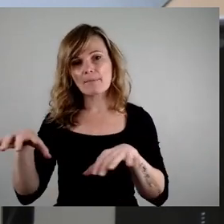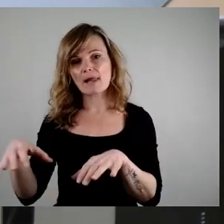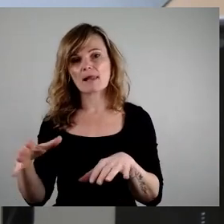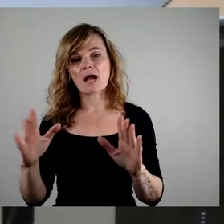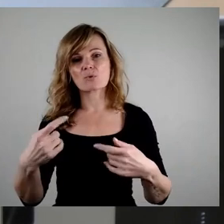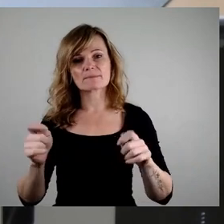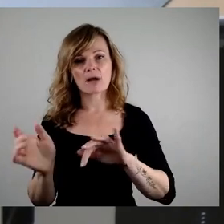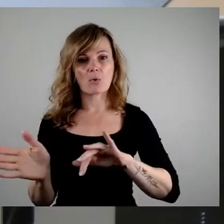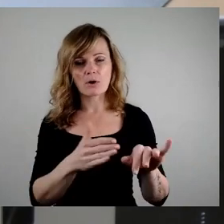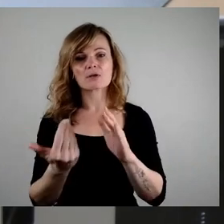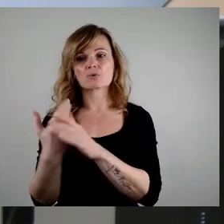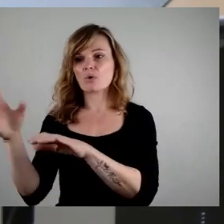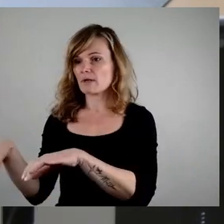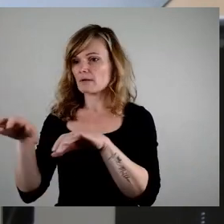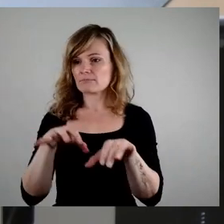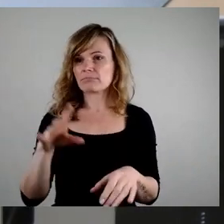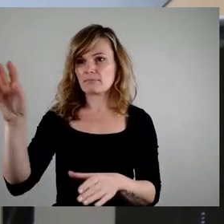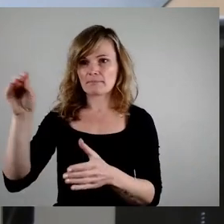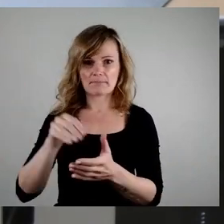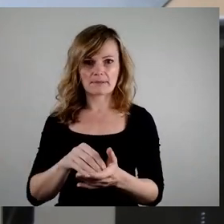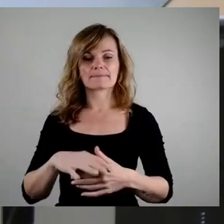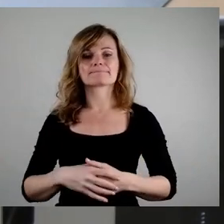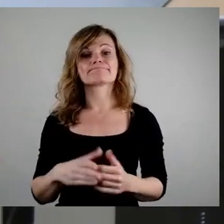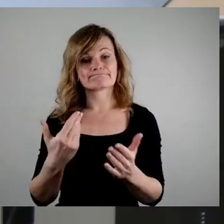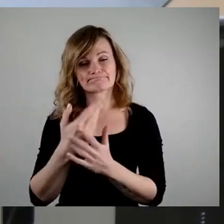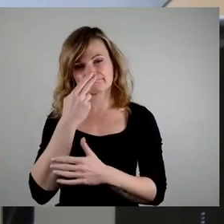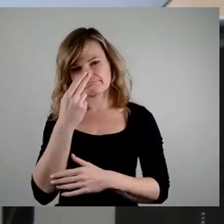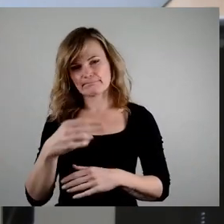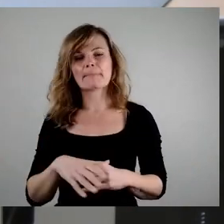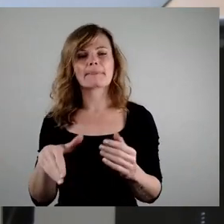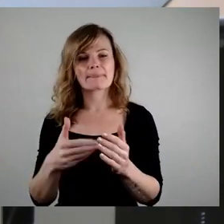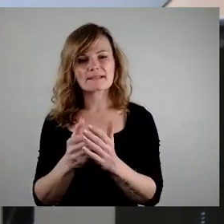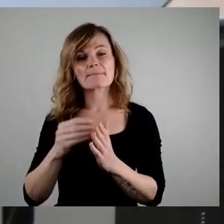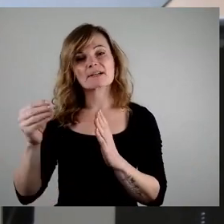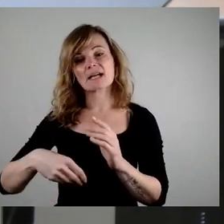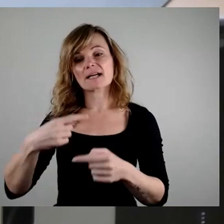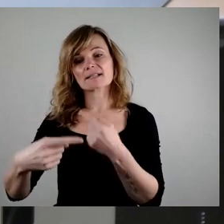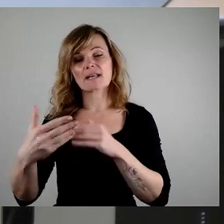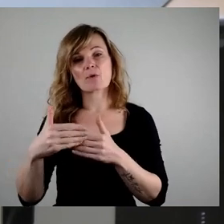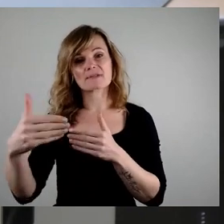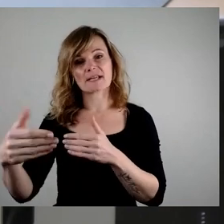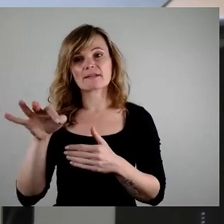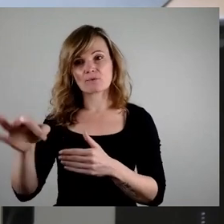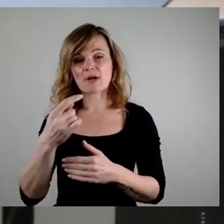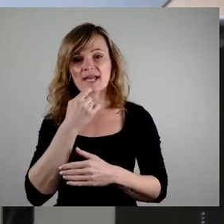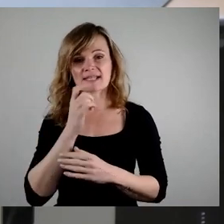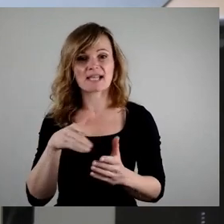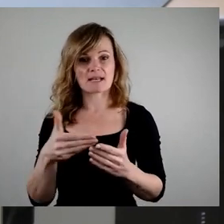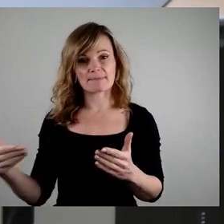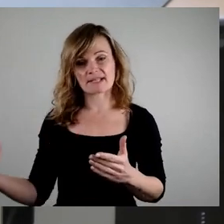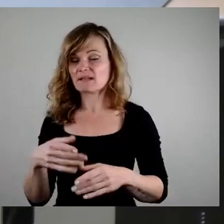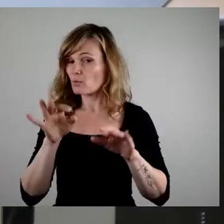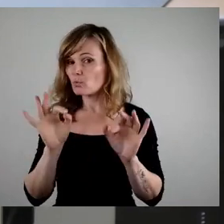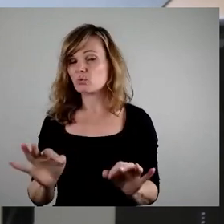preiswertes Schulessen angeregt, die Vertragslaufzeiten für die Essensanbieter zu verlängern. Das ist sinnvoll und hilft fast überall,